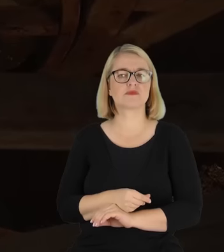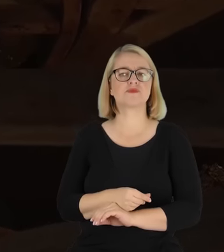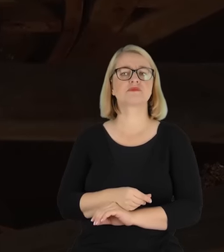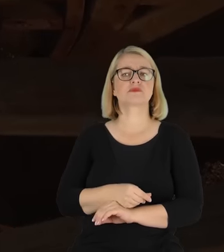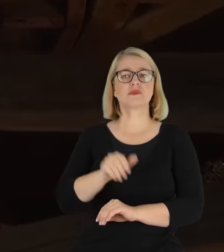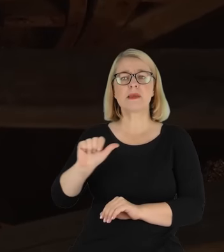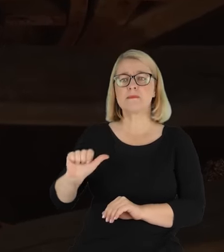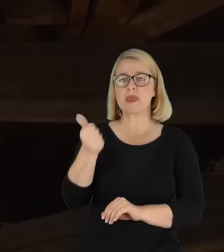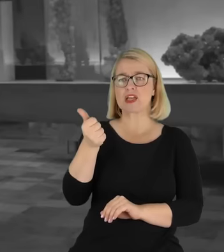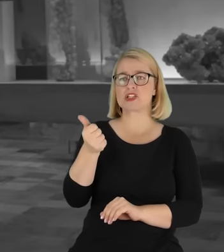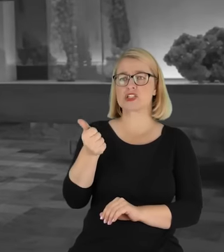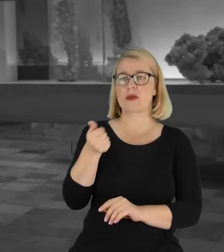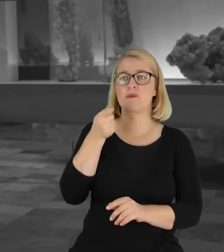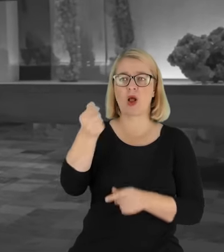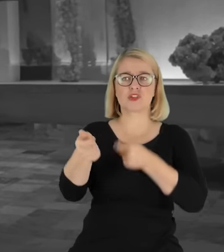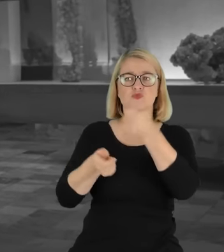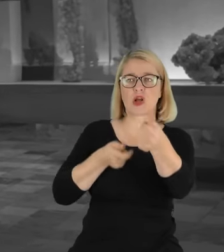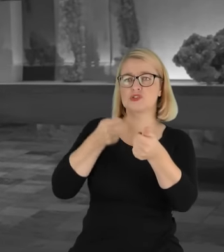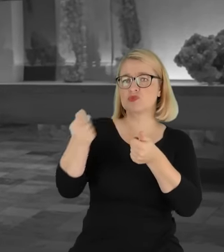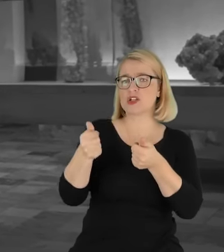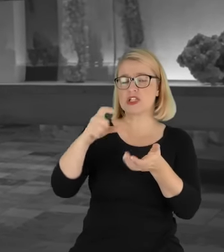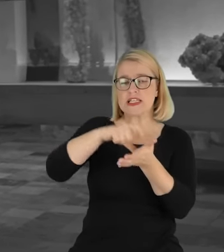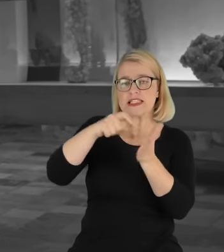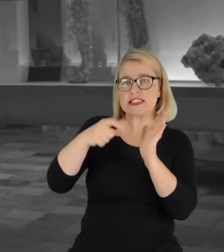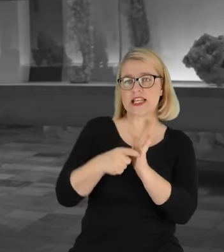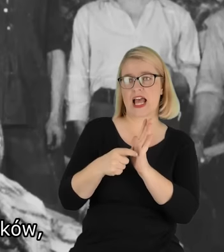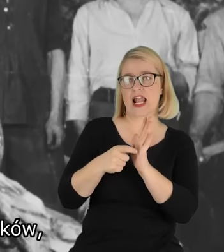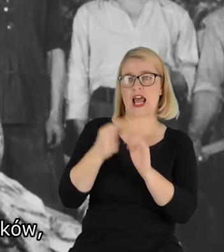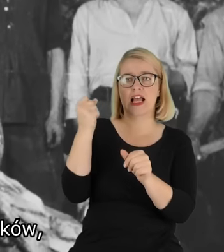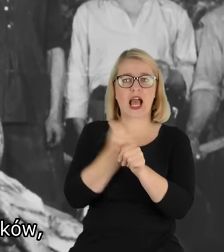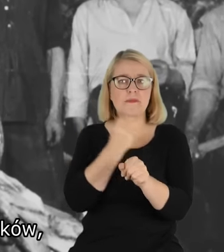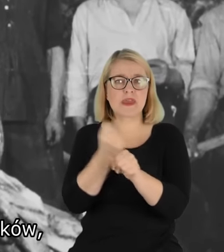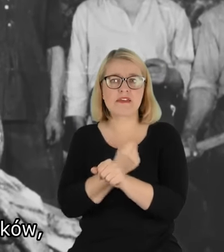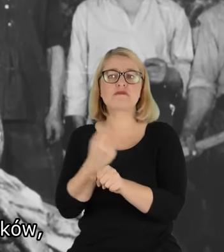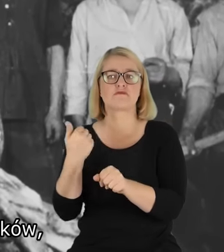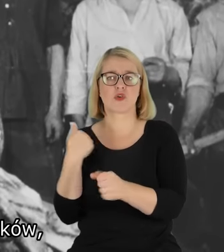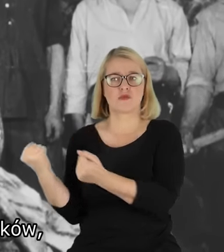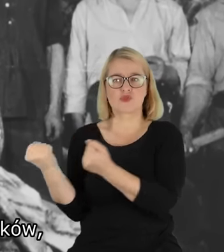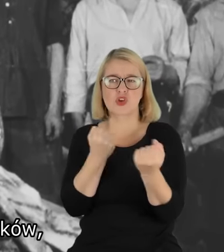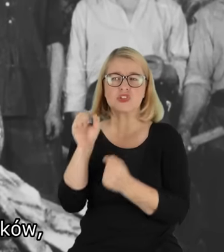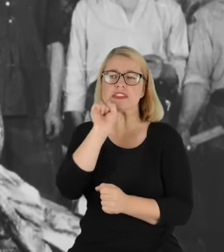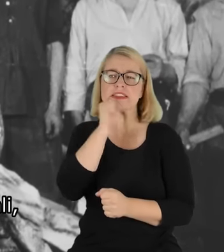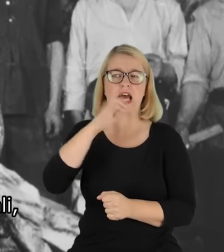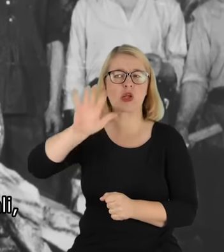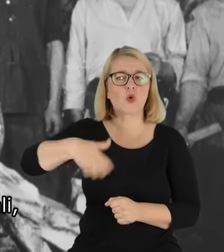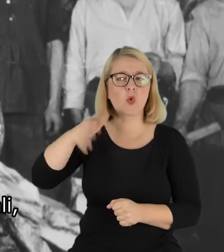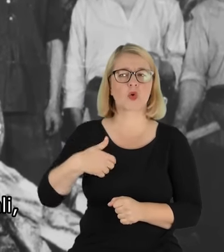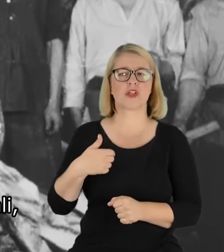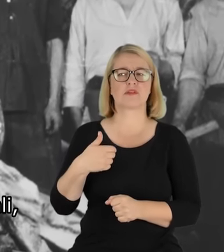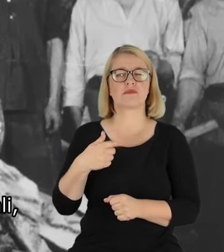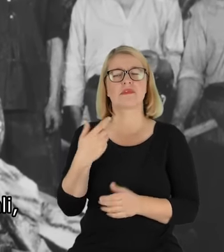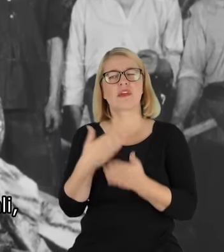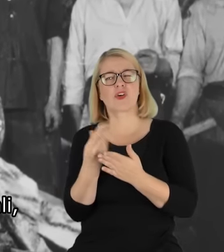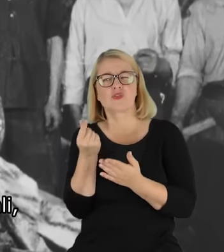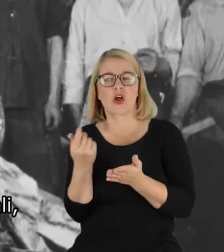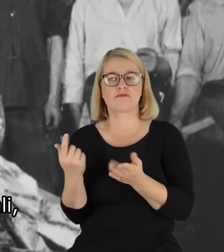zabytki pierwsze, które były w nasali geologicznej. To były znoszone przez starych górników, którzy w ten